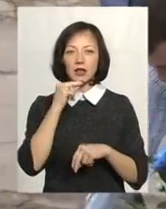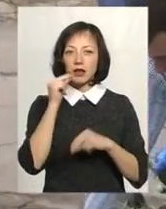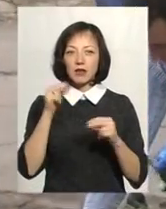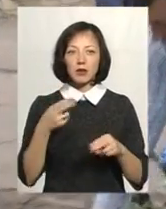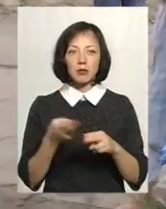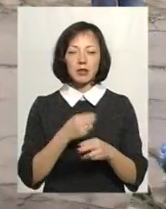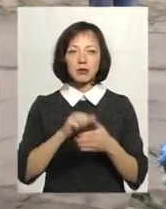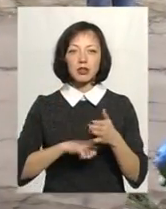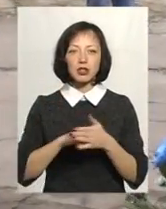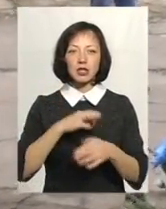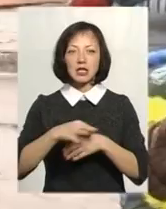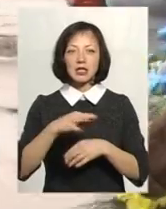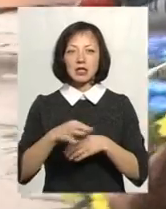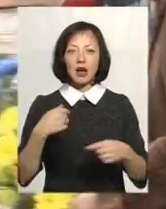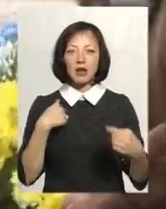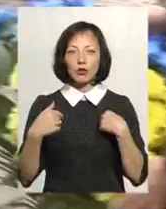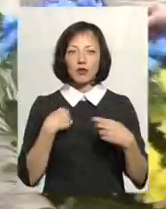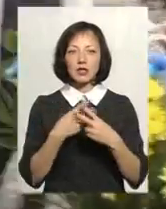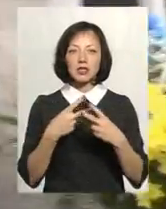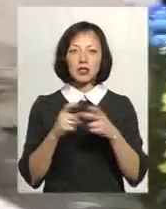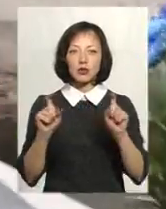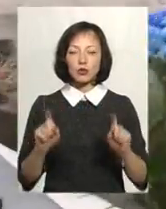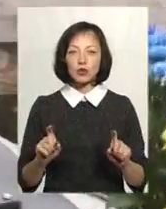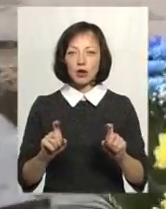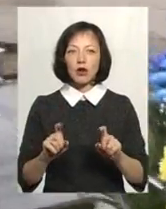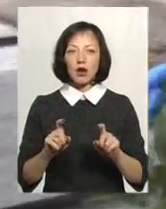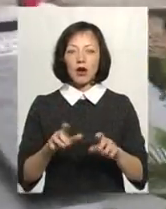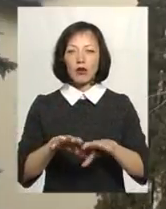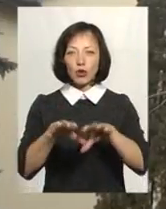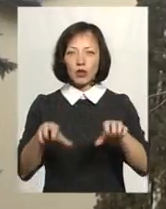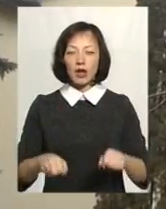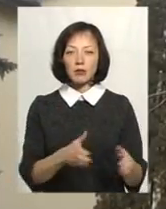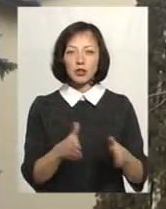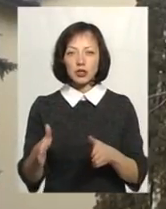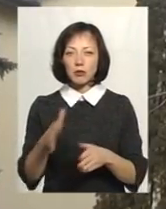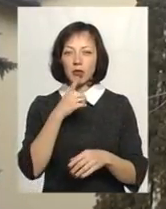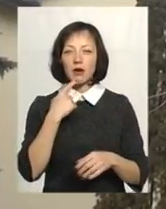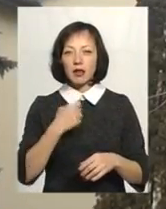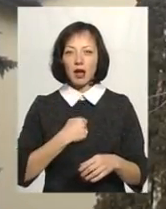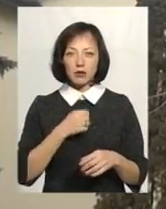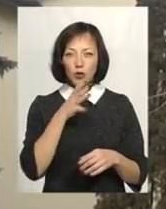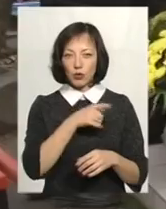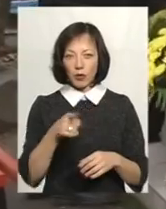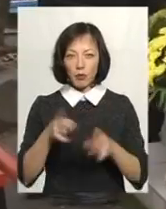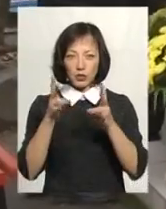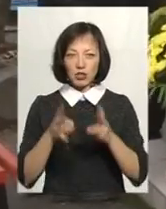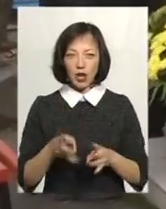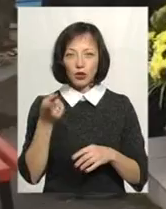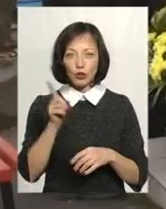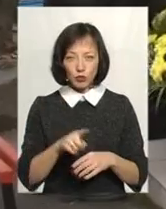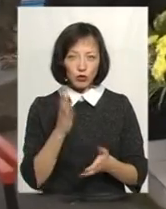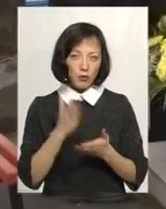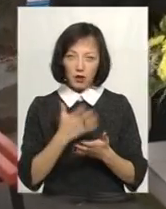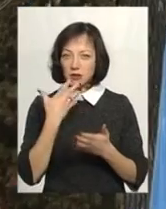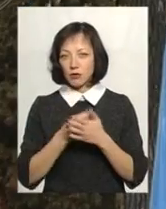безпричинно закатованих, засуджених, убієних тотальним режимом радянської доби, які постраждали лише тому, що